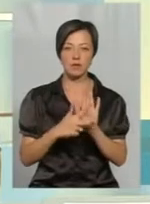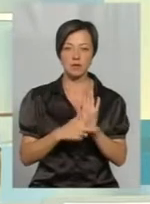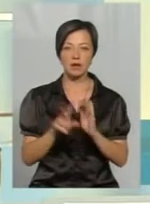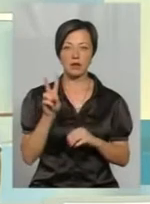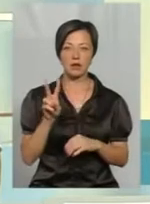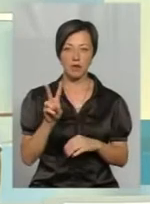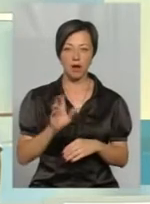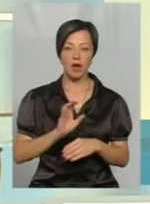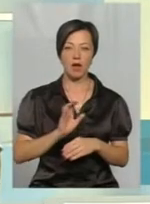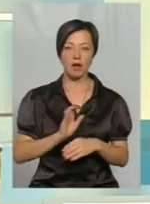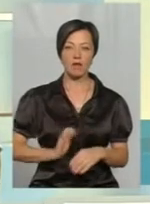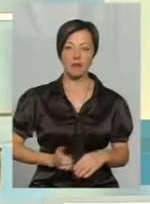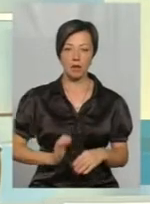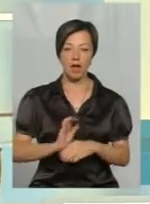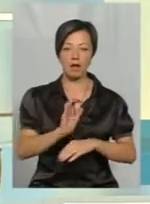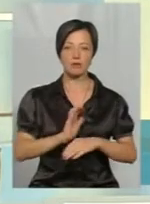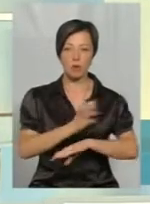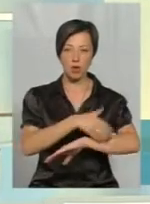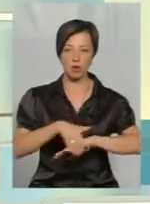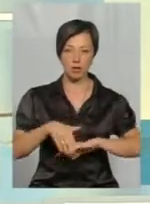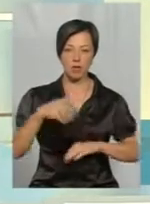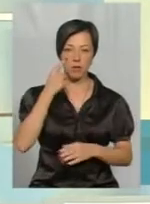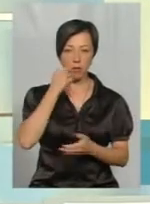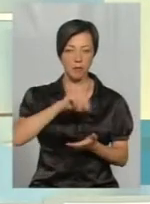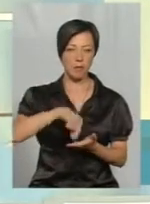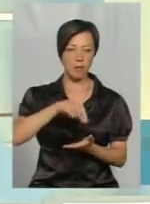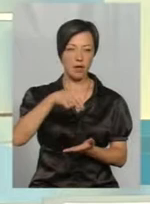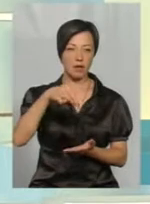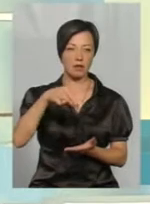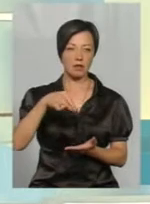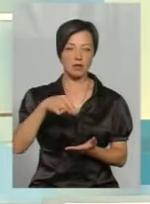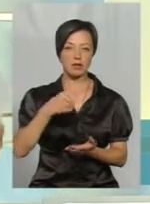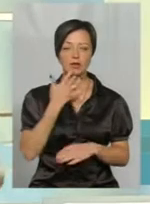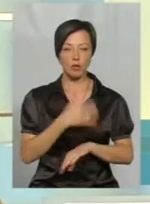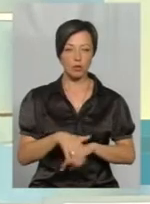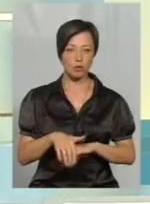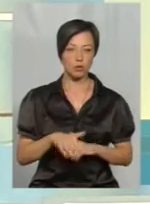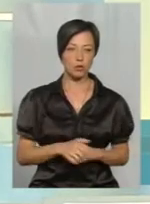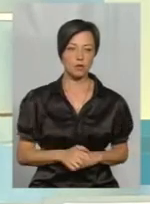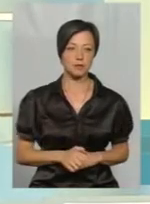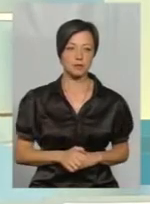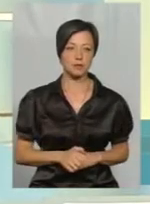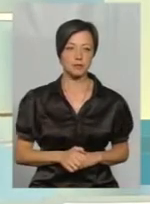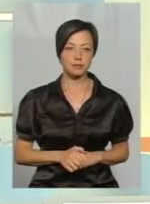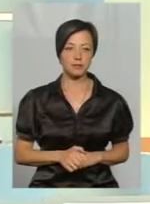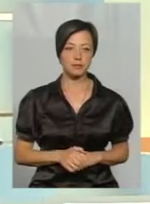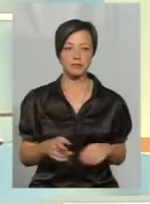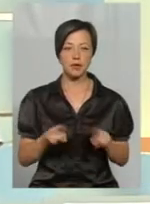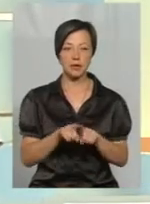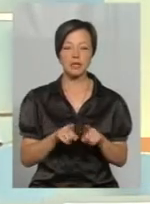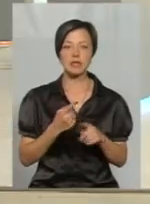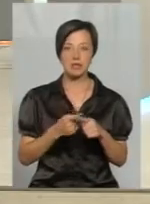експортера меду, які експортують за границю. І ця